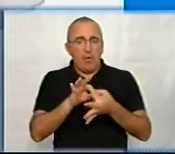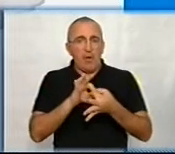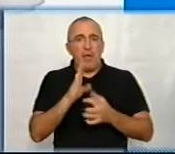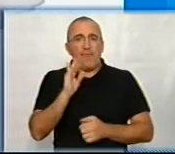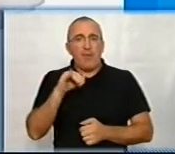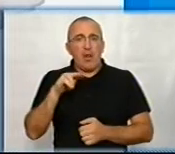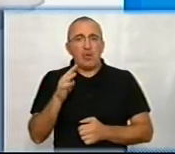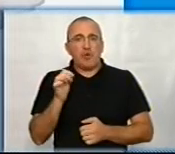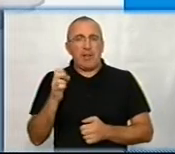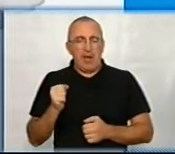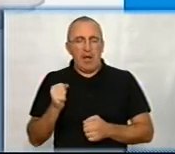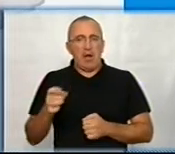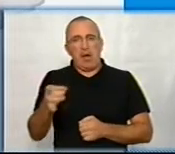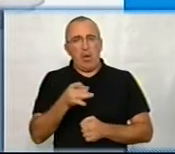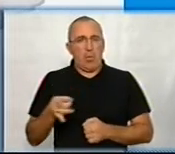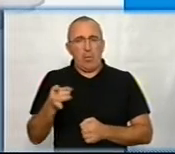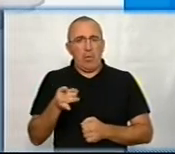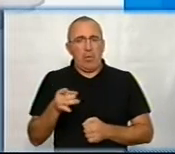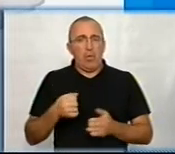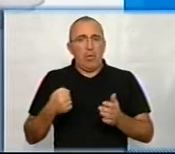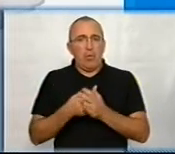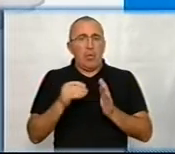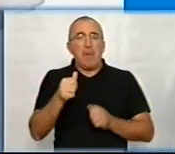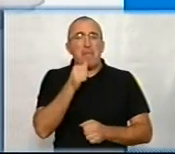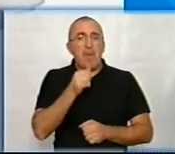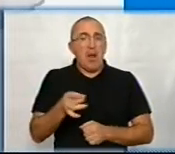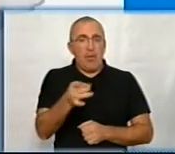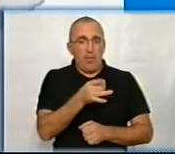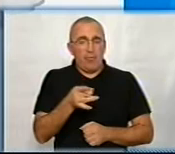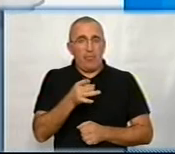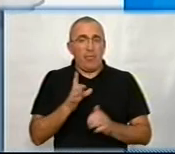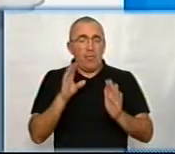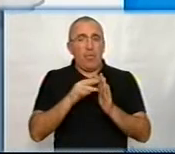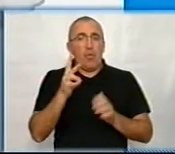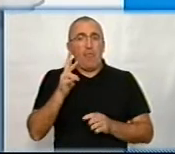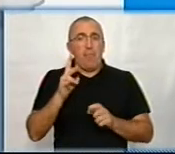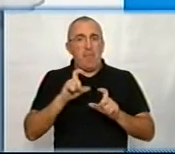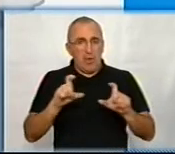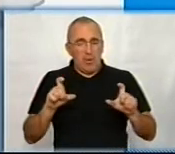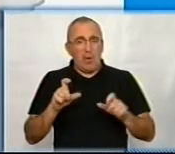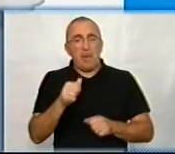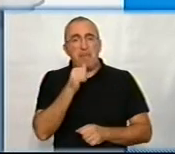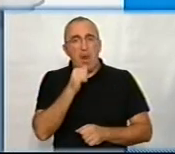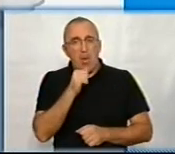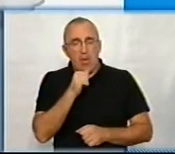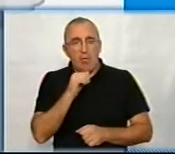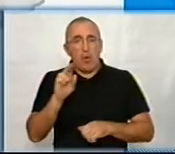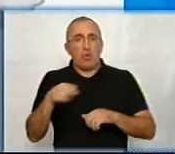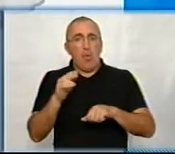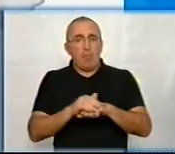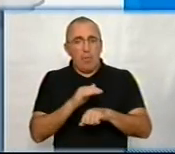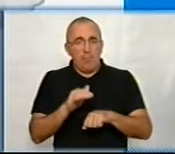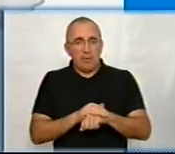Вільшанського районів. До складу Маловисківського району увійдуть Новомиргородський, Маловисківський, Добре